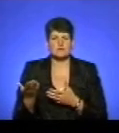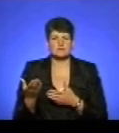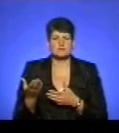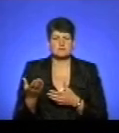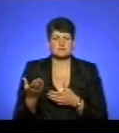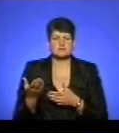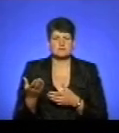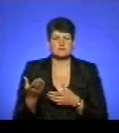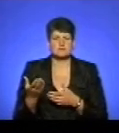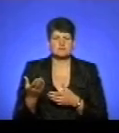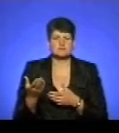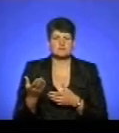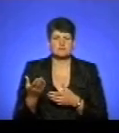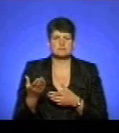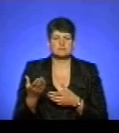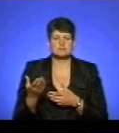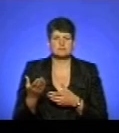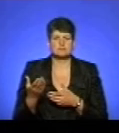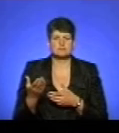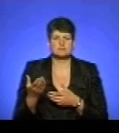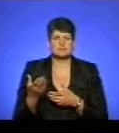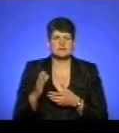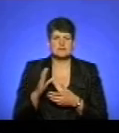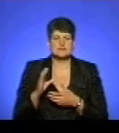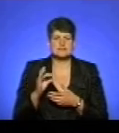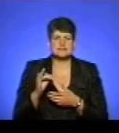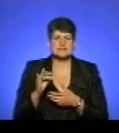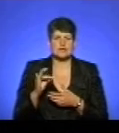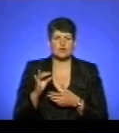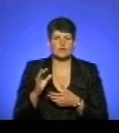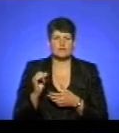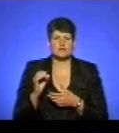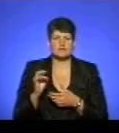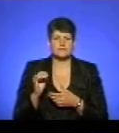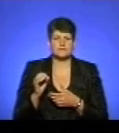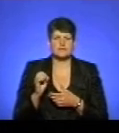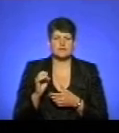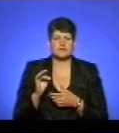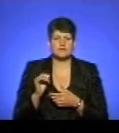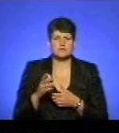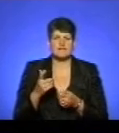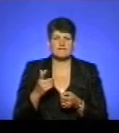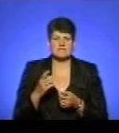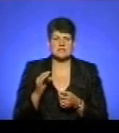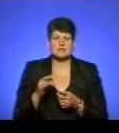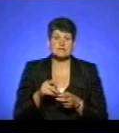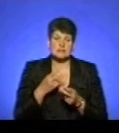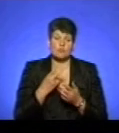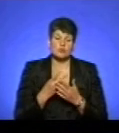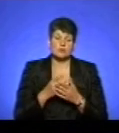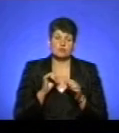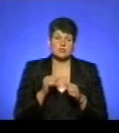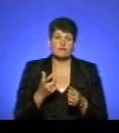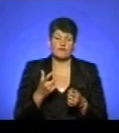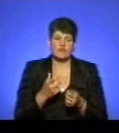сиворотка, чебна називається правильно? Антирабічна вакцина. Антирабічна, так, вакцина. також за показами можливе